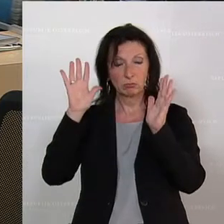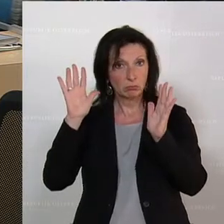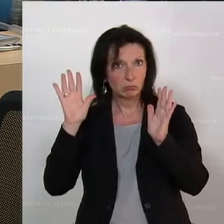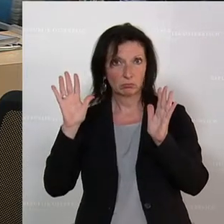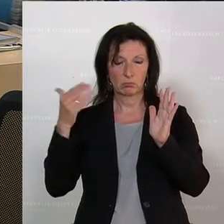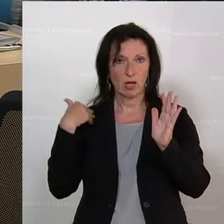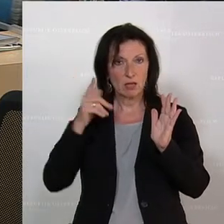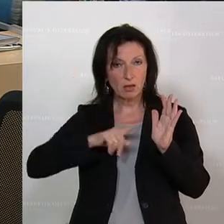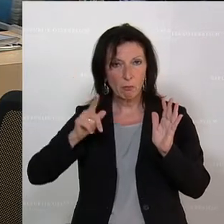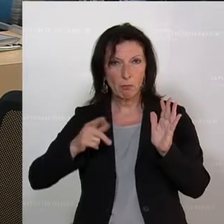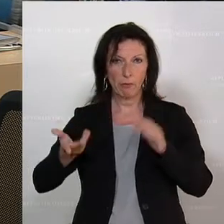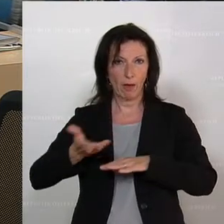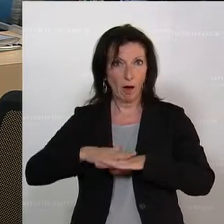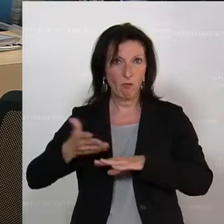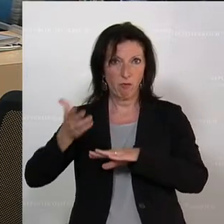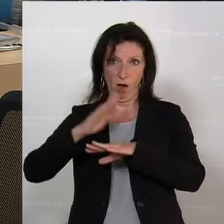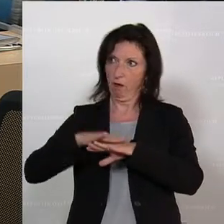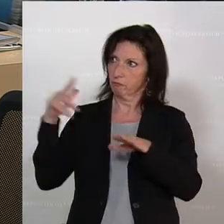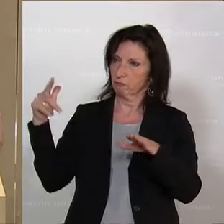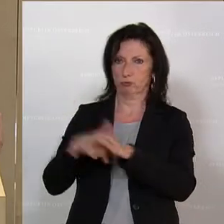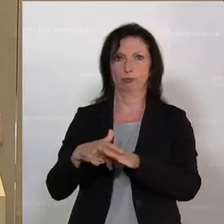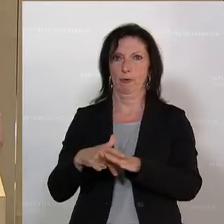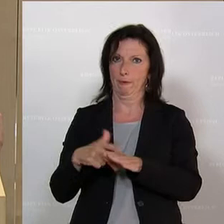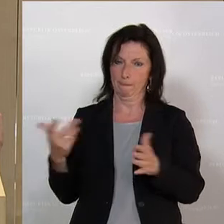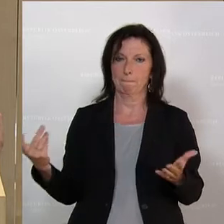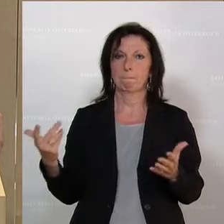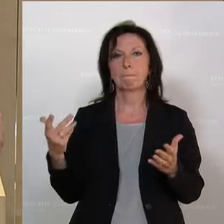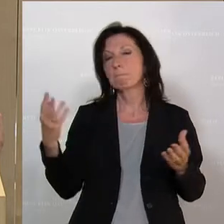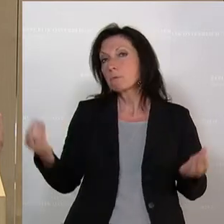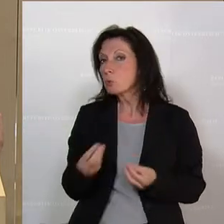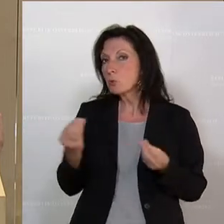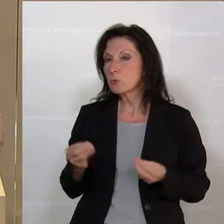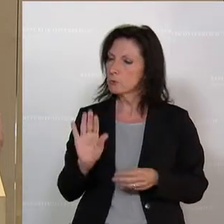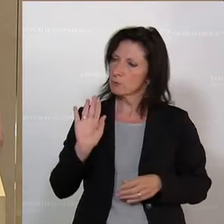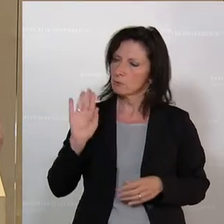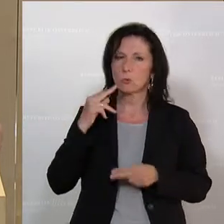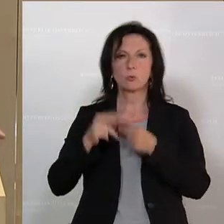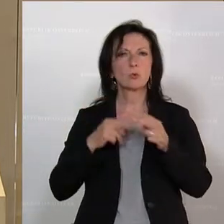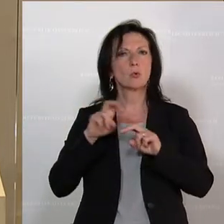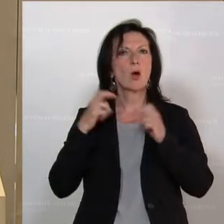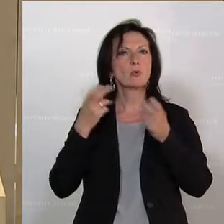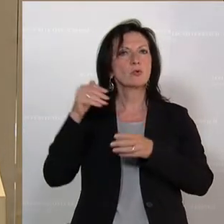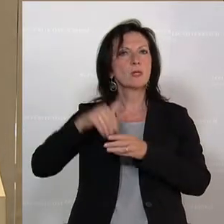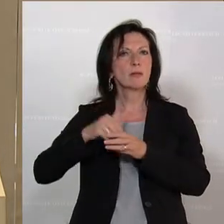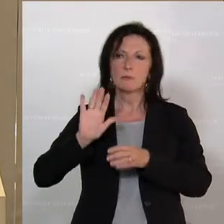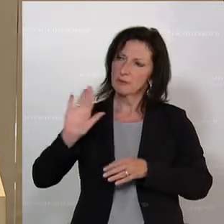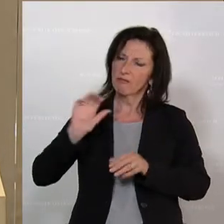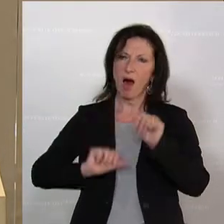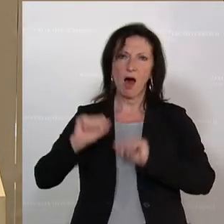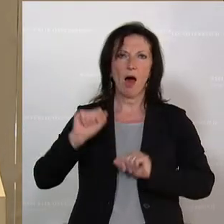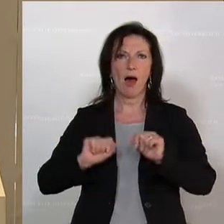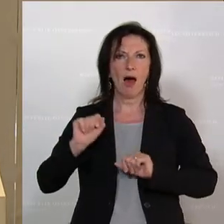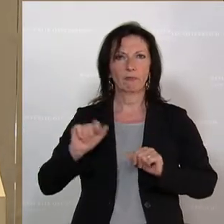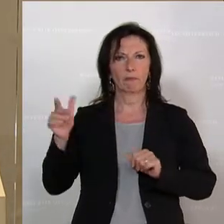in den letzten Monaten und Wochen. Zum einen durch Ihr Verhalten im Untersuchungsausschuss, wo Sie nicht nur Ihre